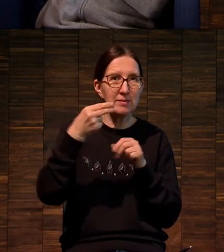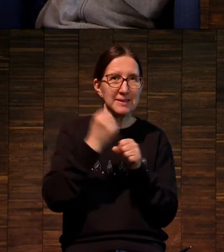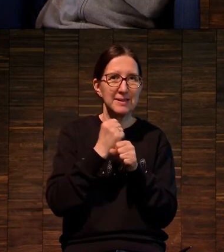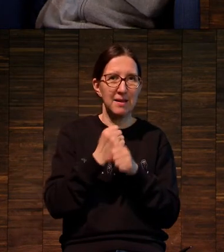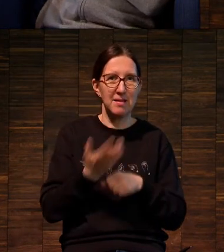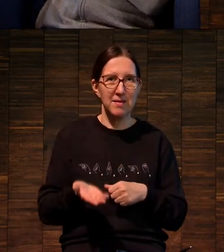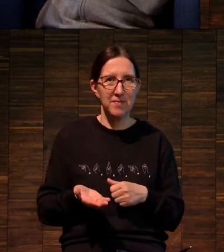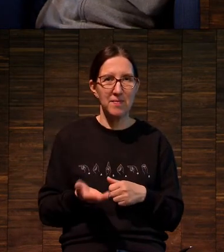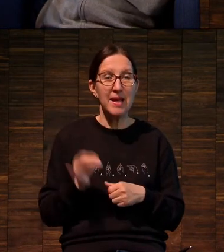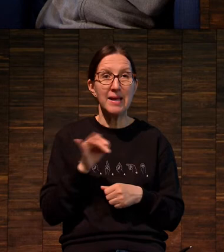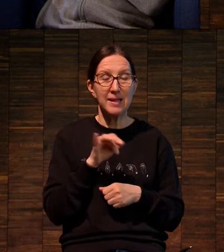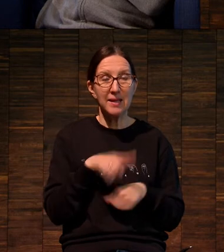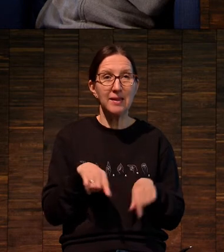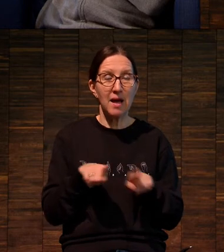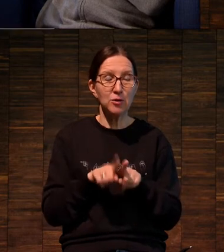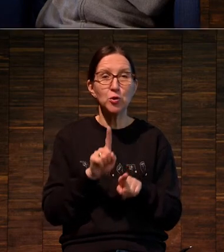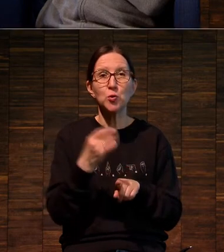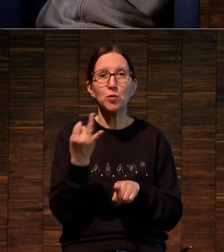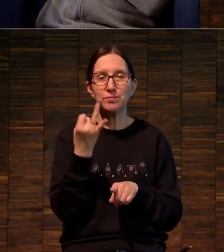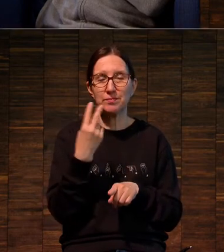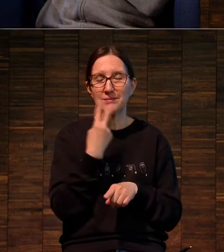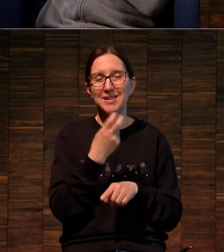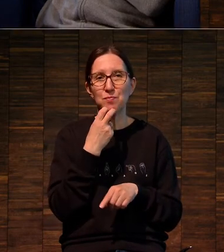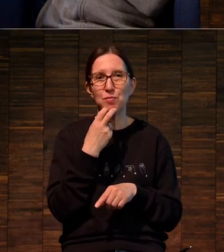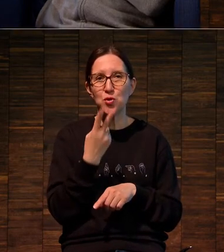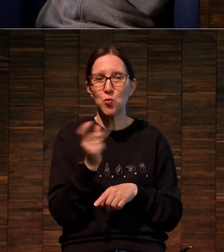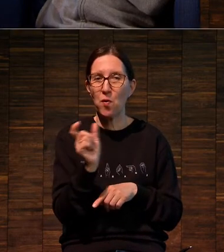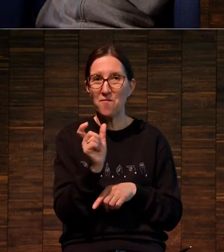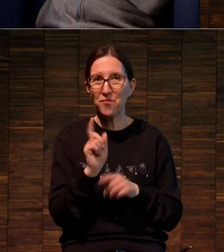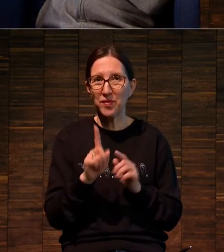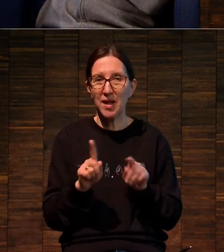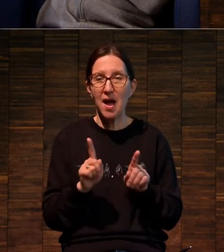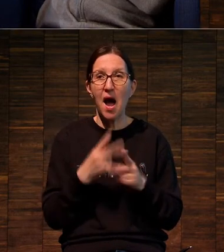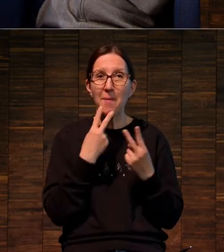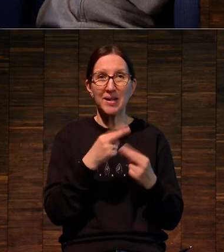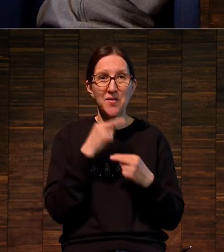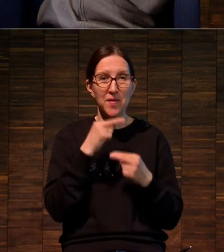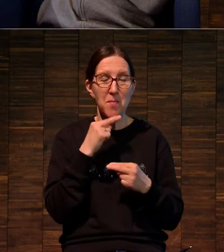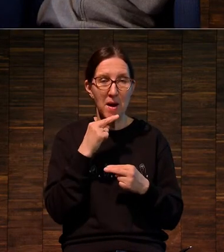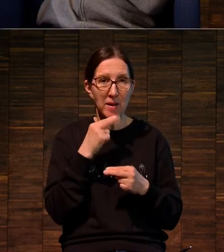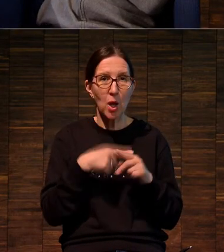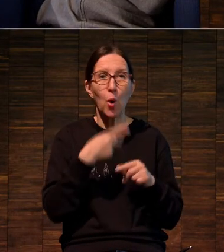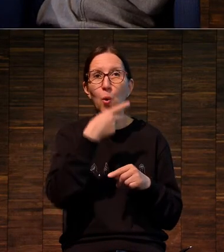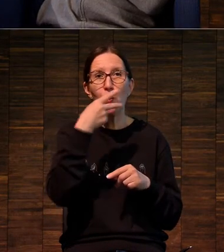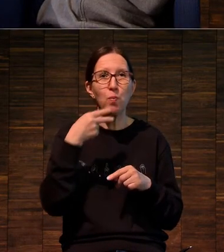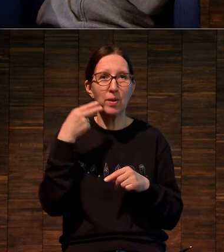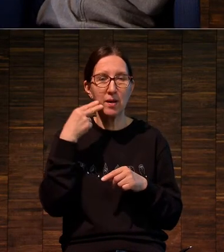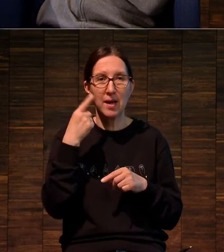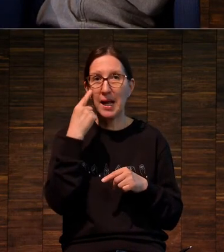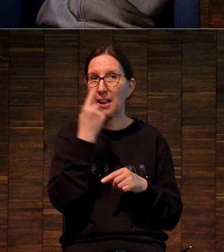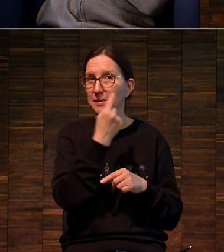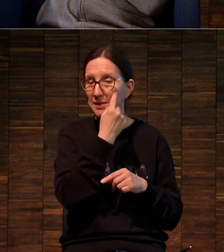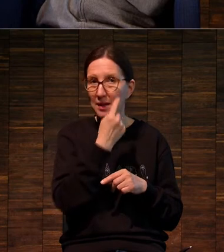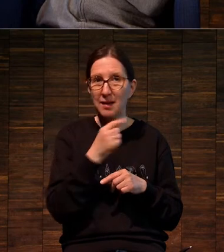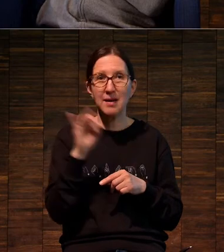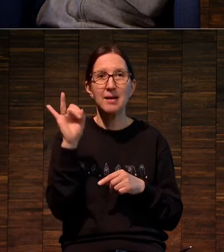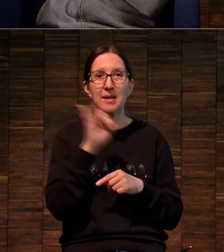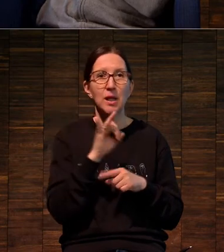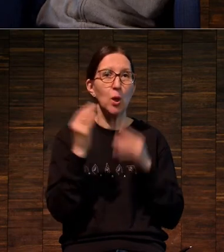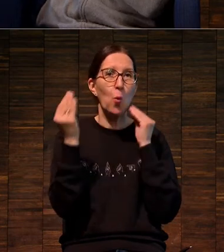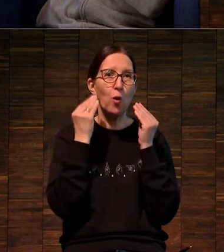При этом, вот здесь, кстати, смешной такой момент, если обратите внимание, губы, глазки и